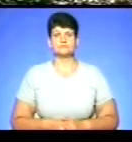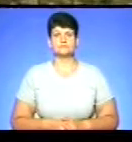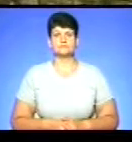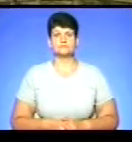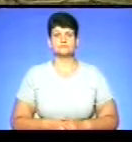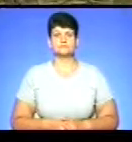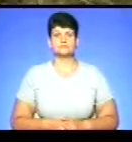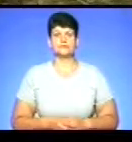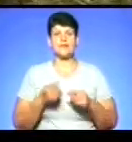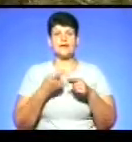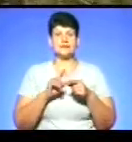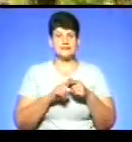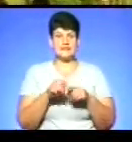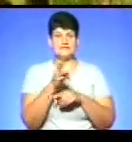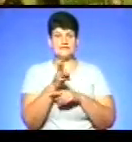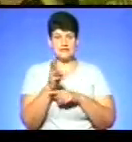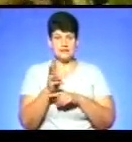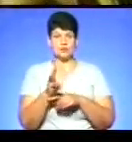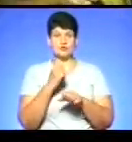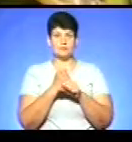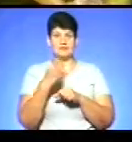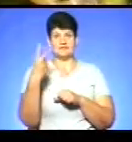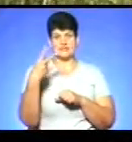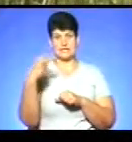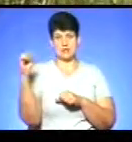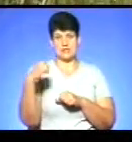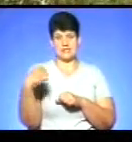А це відео відсняти 20 серпня.